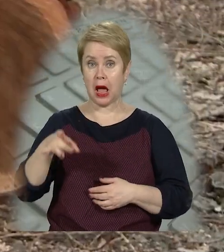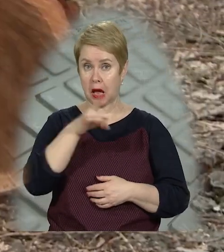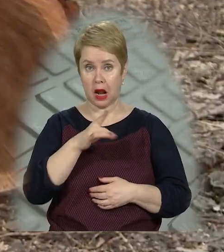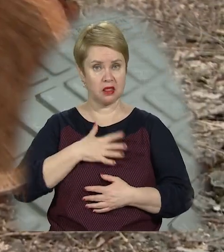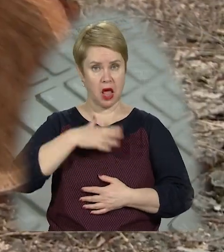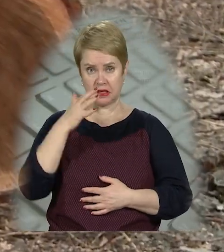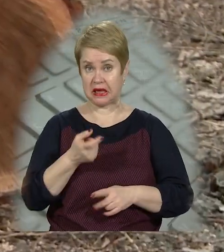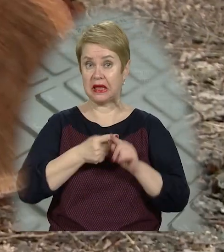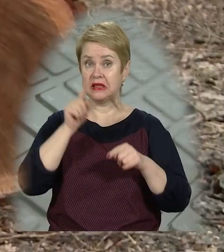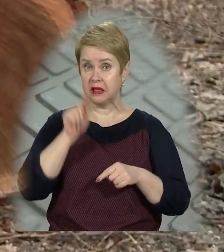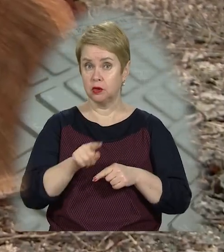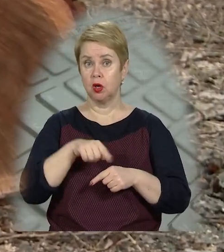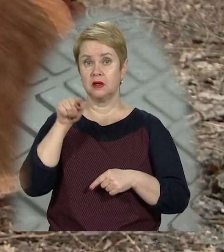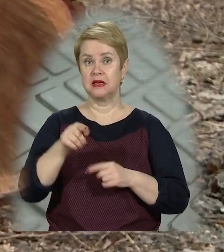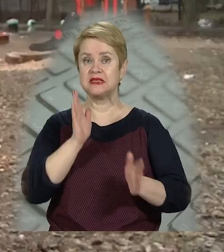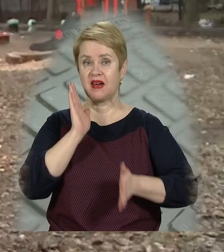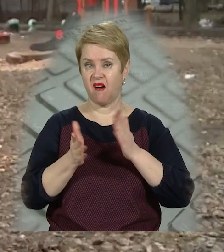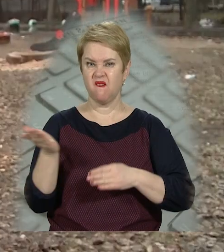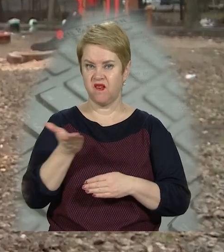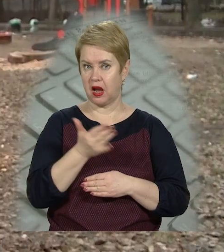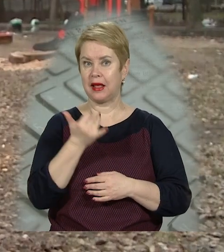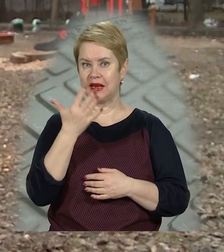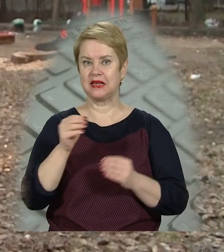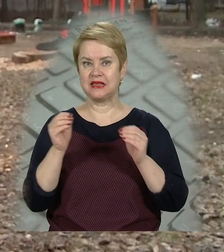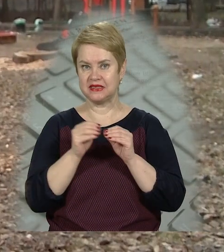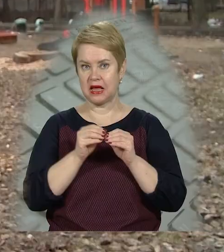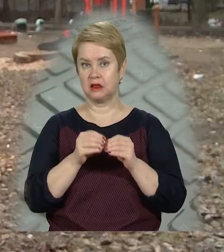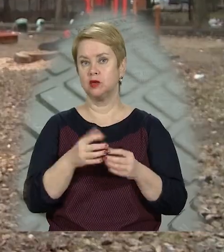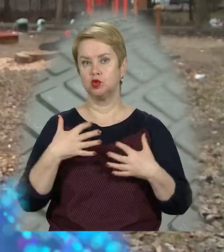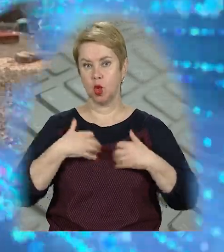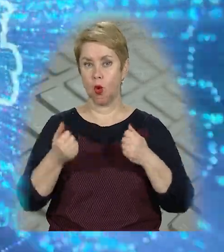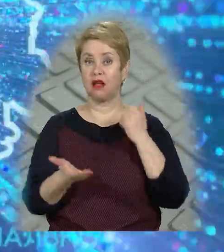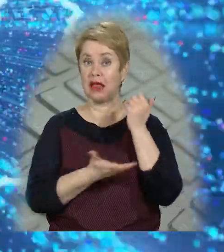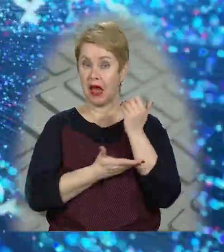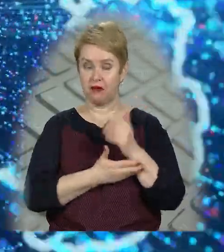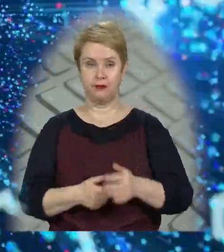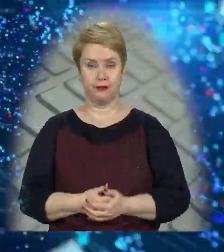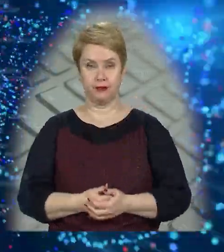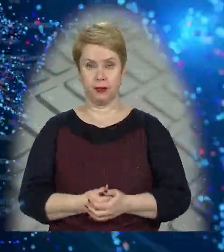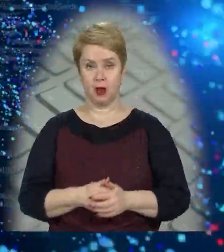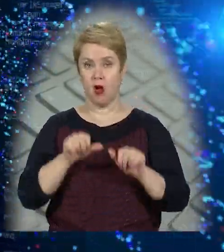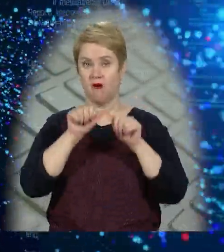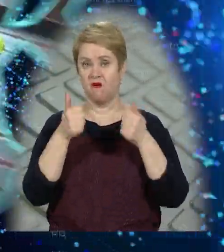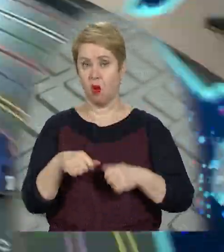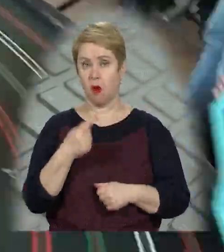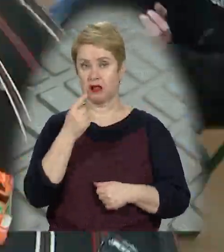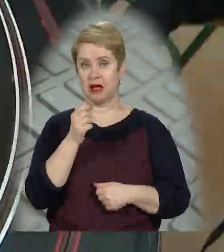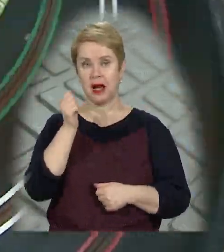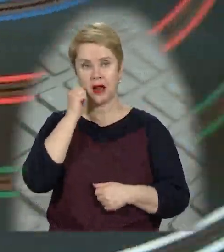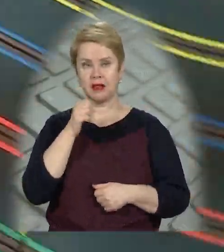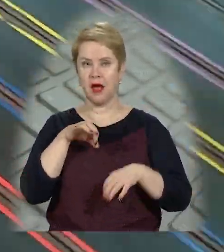району незадоволені тим, що в тамтешньому сквері виробали кілька десятків начебто здорових дерев. Формула-1,